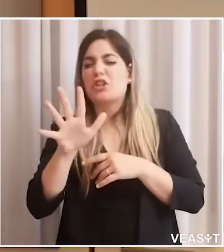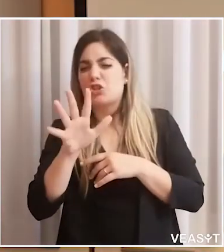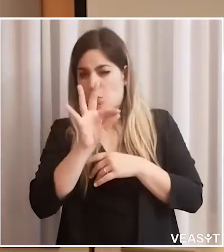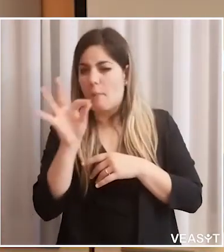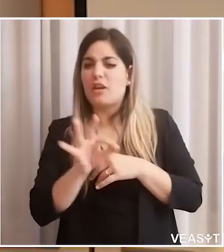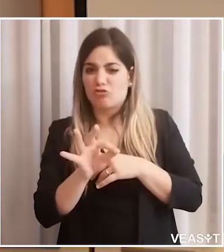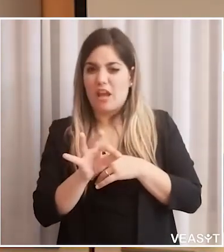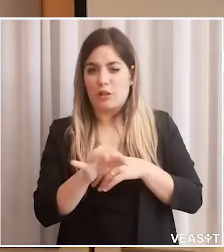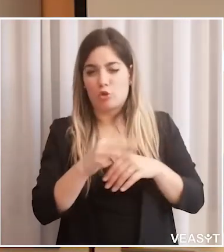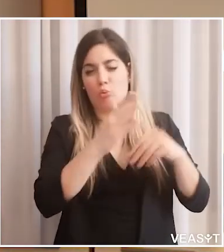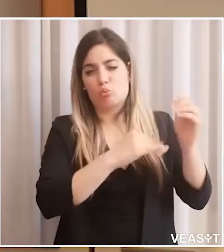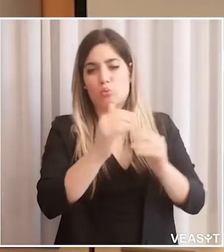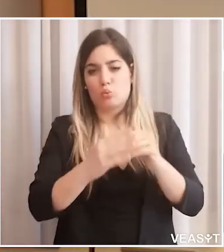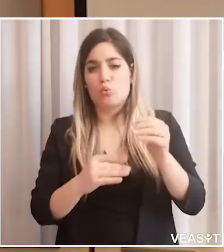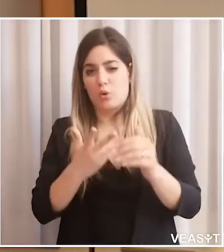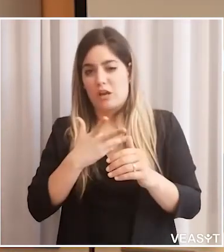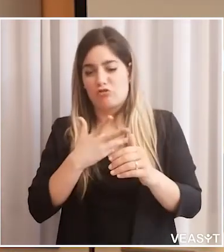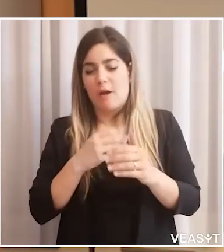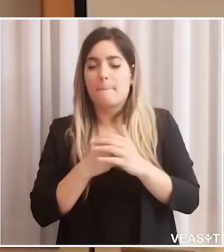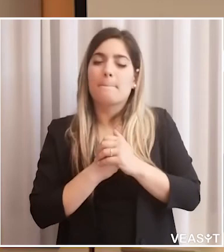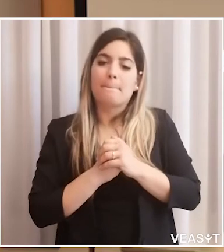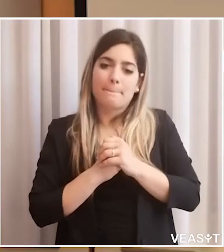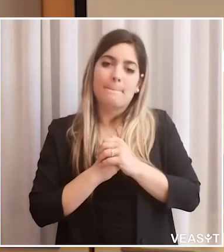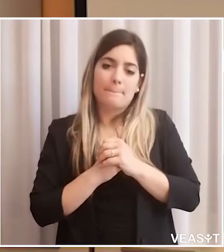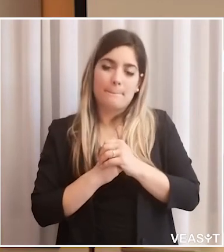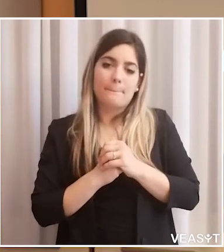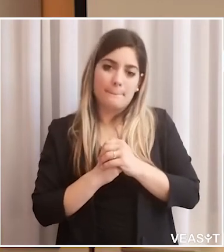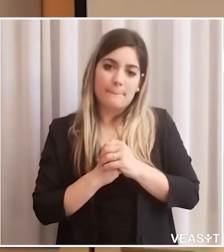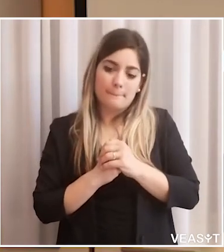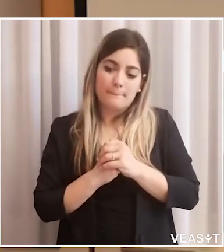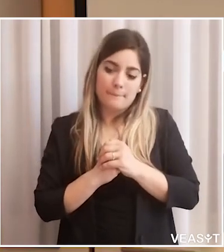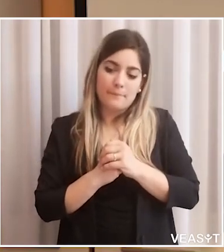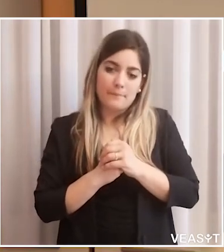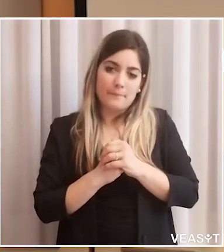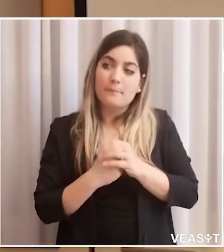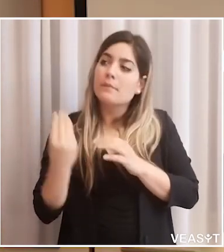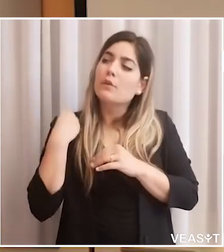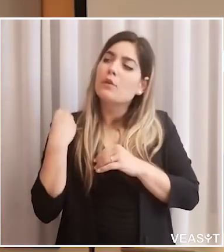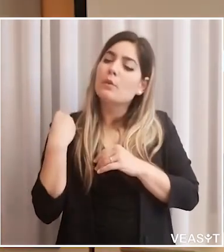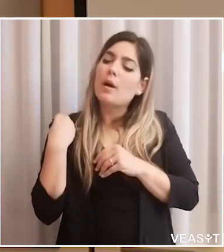ormai la percentuale è molto bassa, sia vicina al 20-25%.